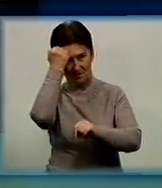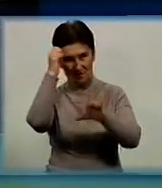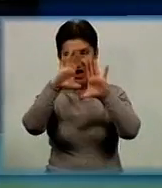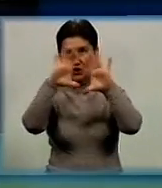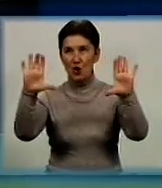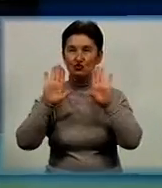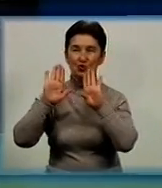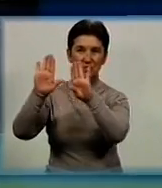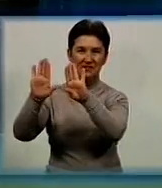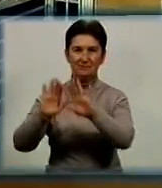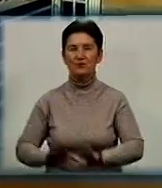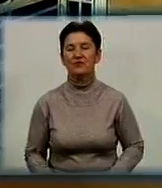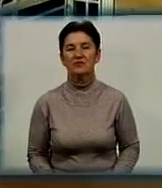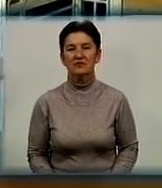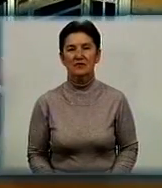Сергій Михайлін.